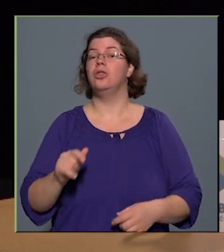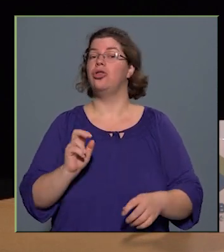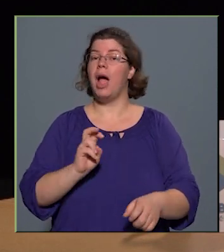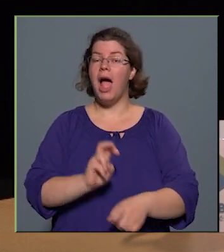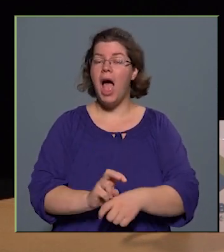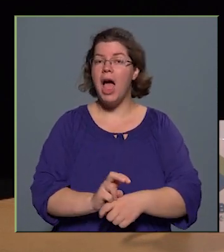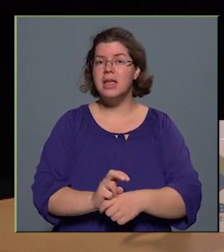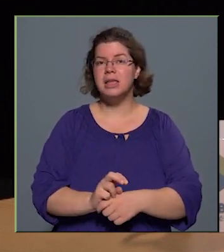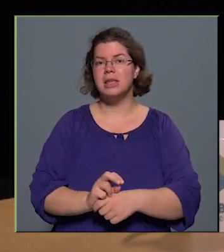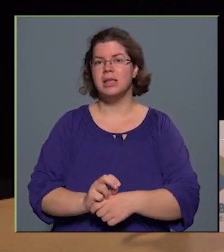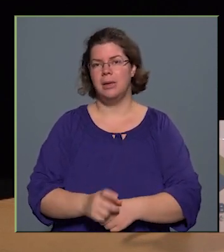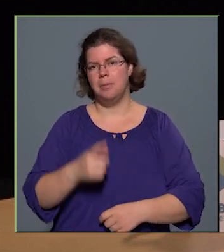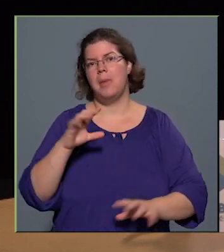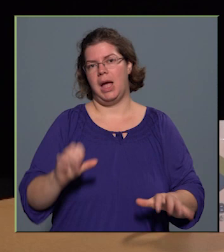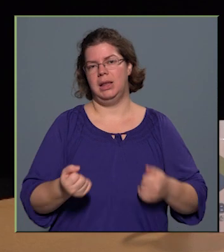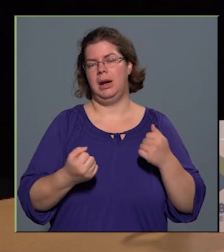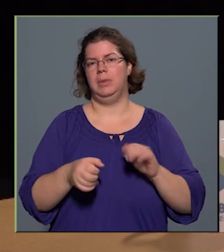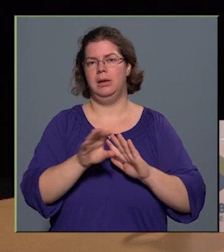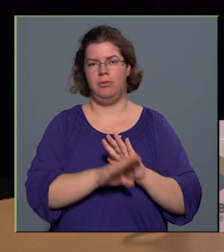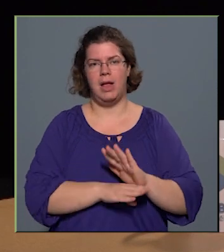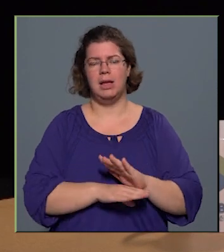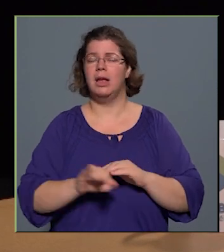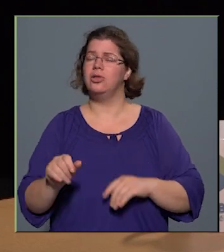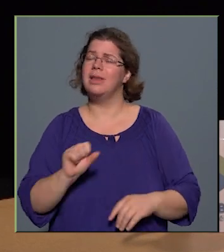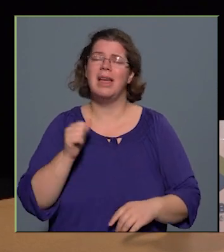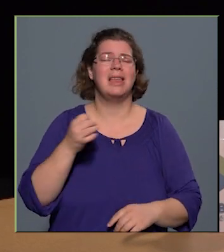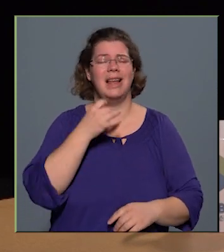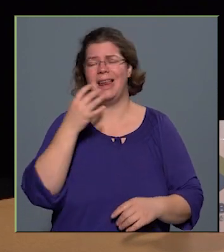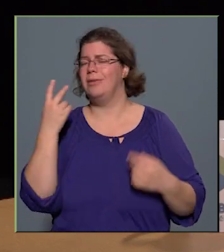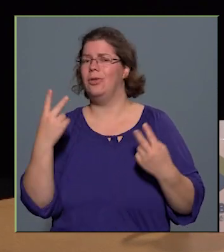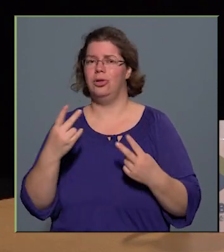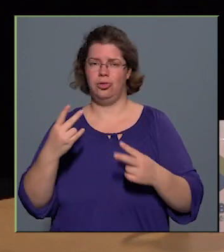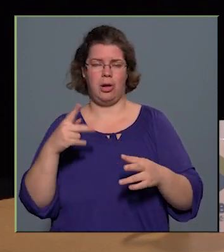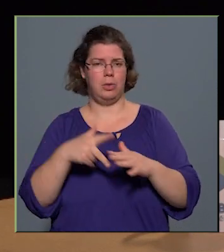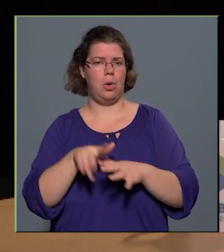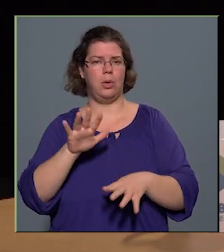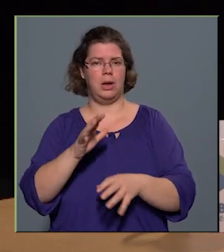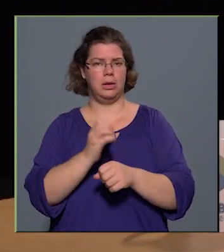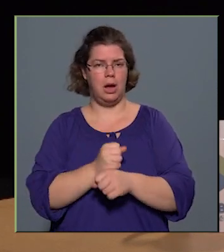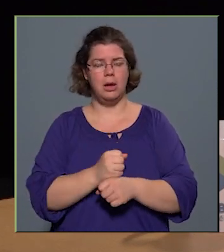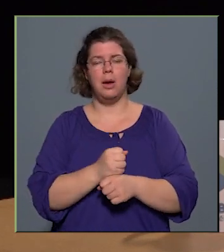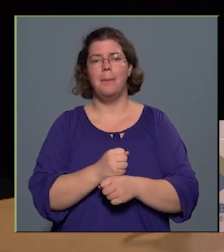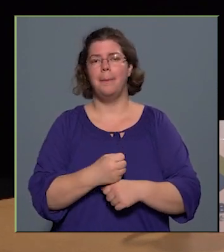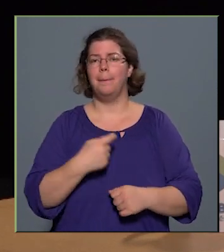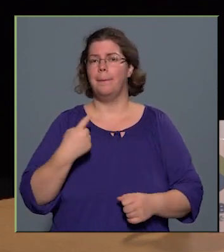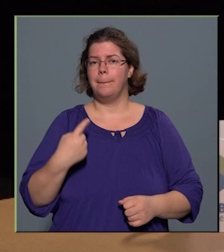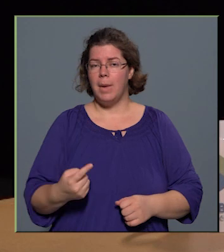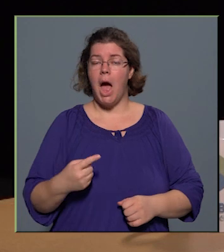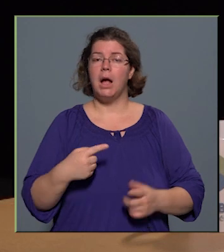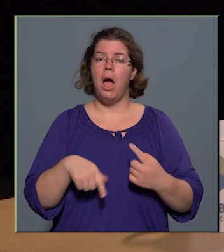ehhez megteremteni a feltételeket. az egyik legfontosabb dolognak tartom, hogy a maga a